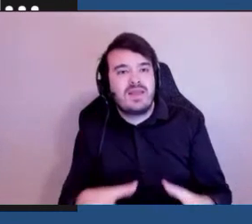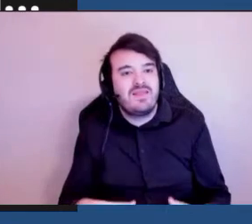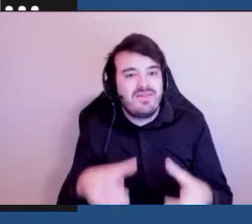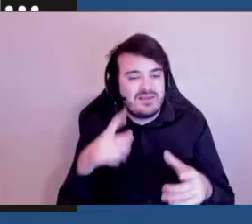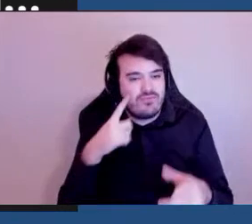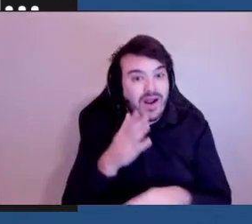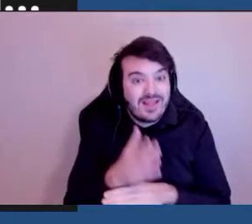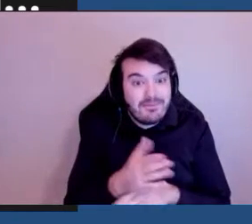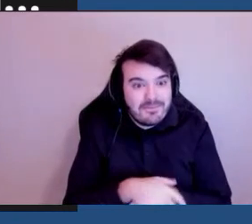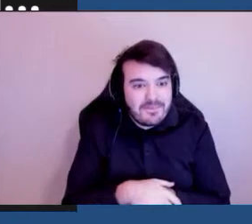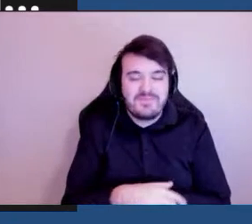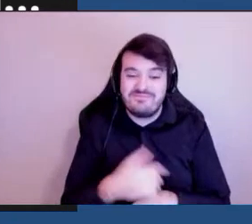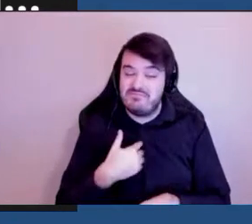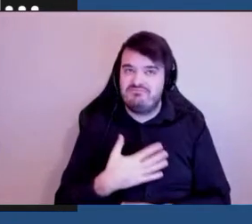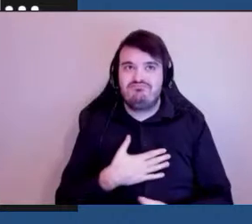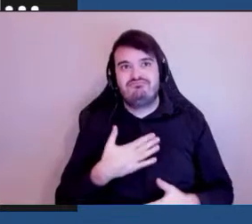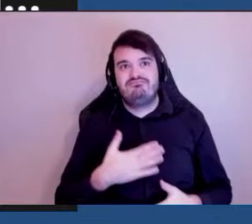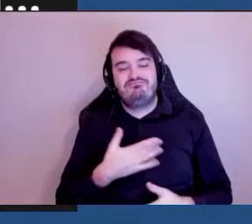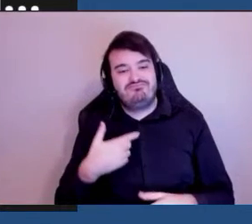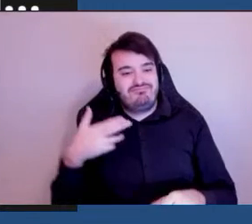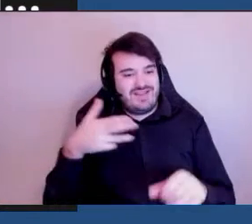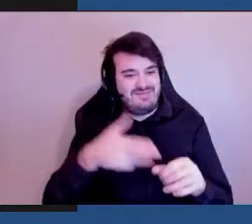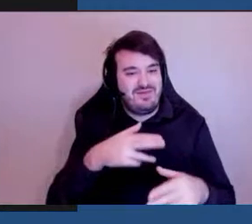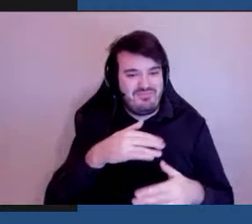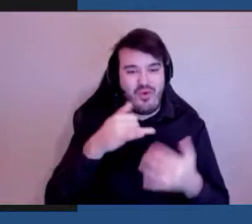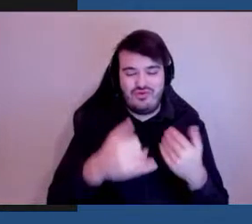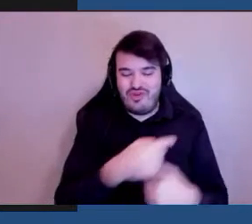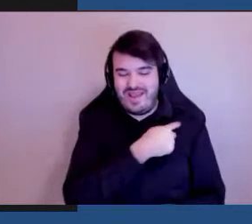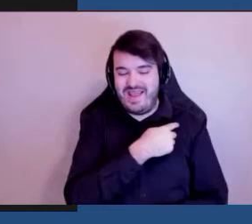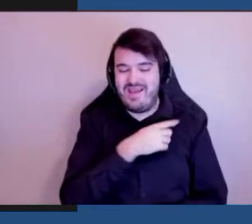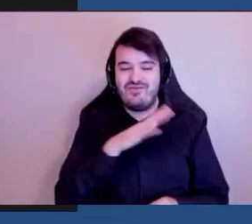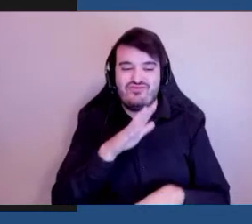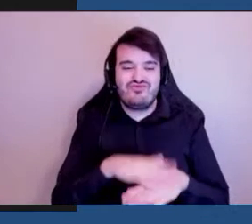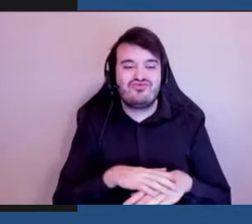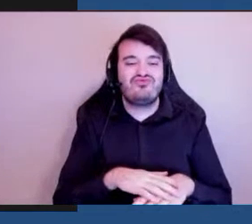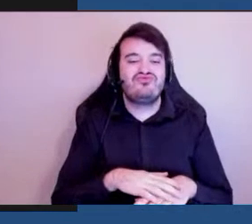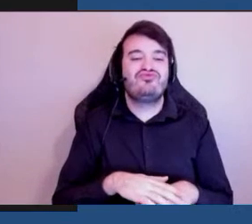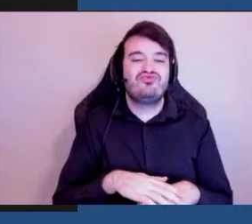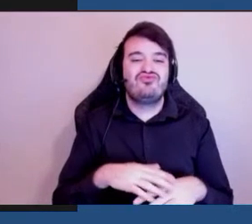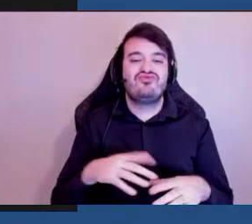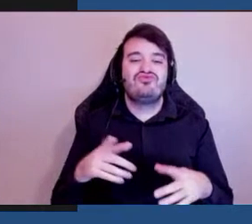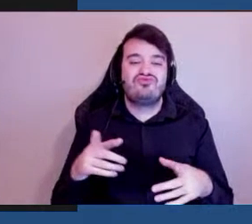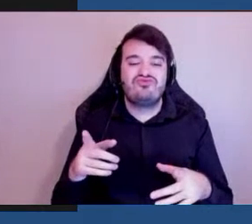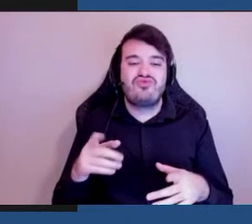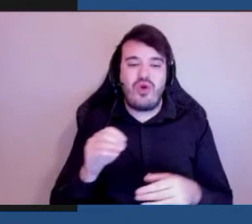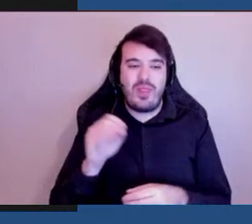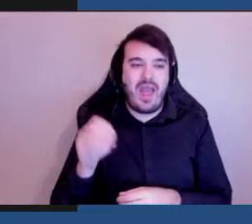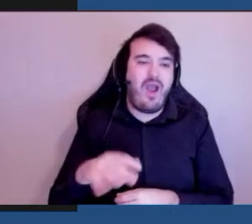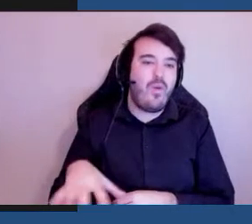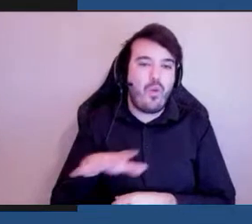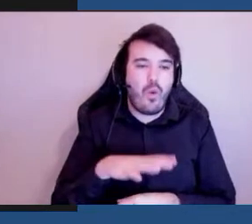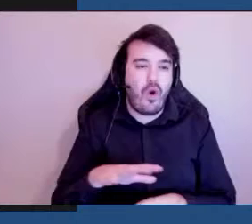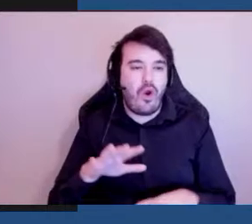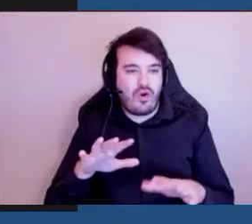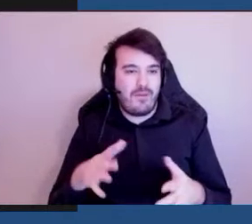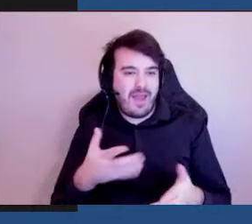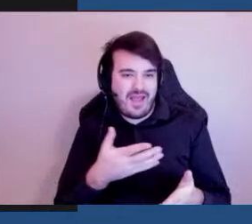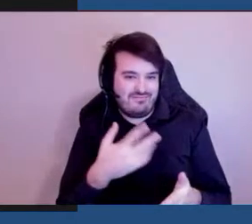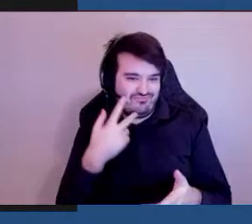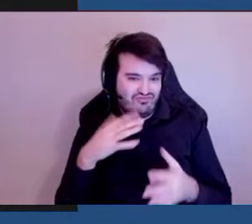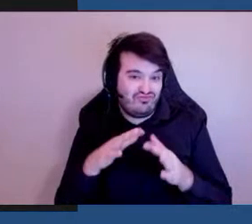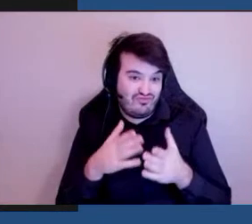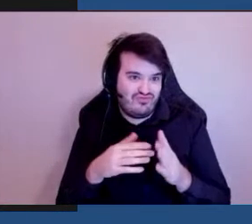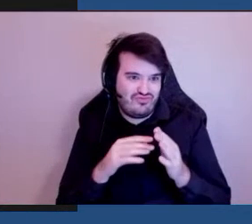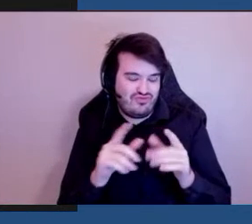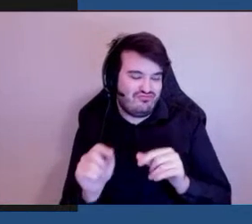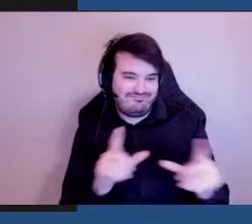participé à des projets de grande taille à Ottawa. Donc, je vais vous maintenant demander de changer